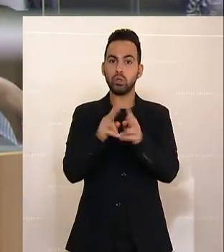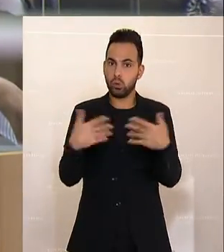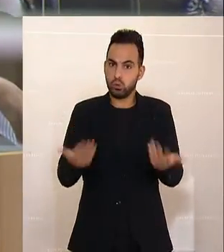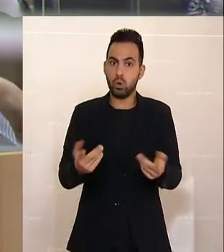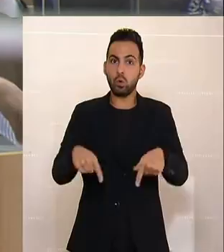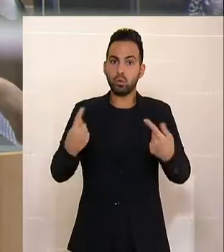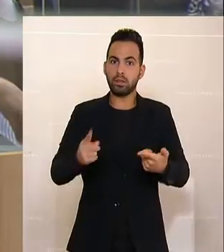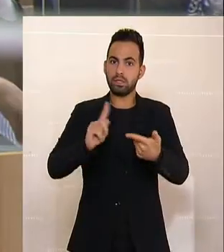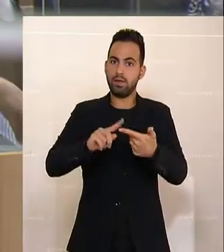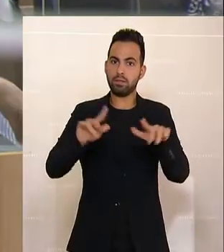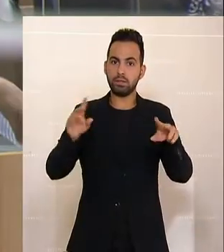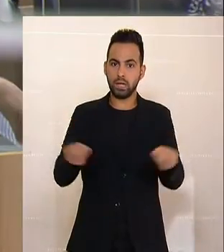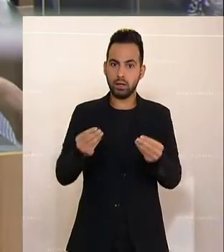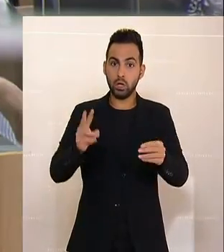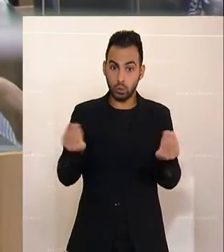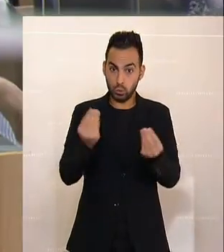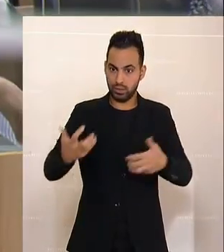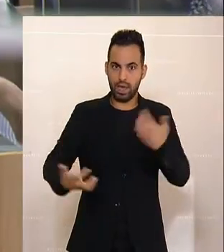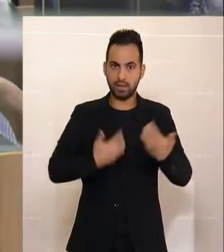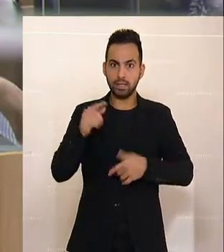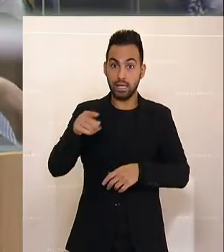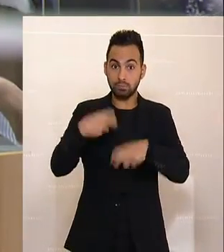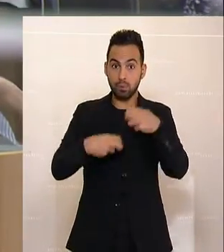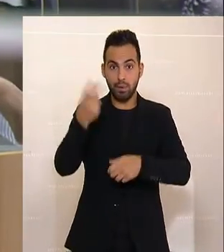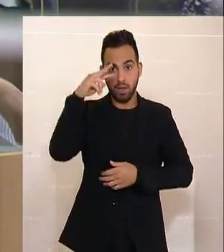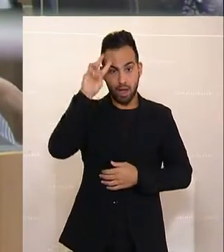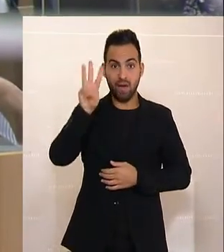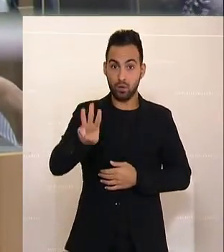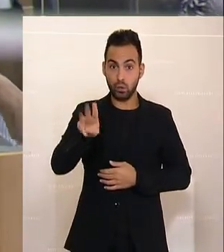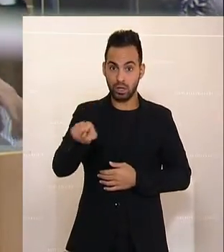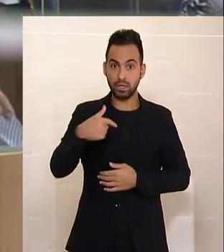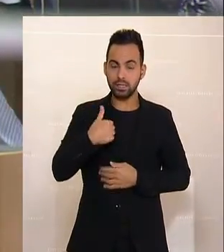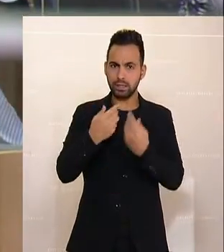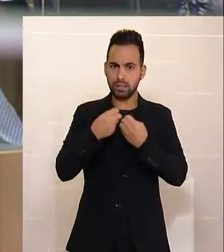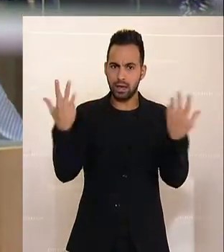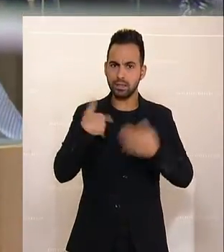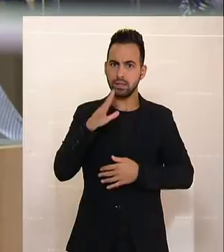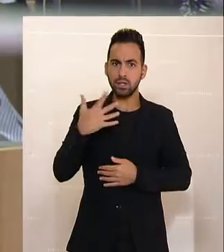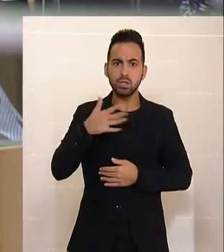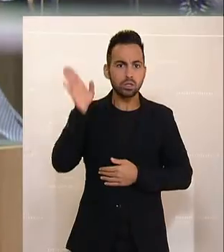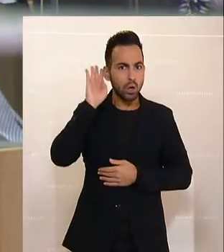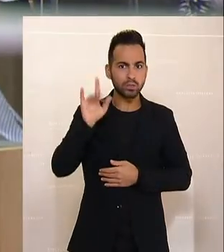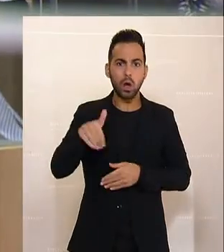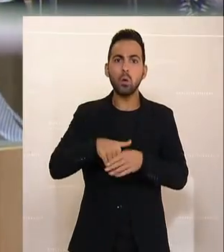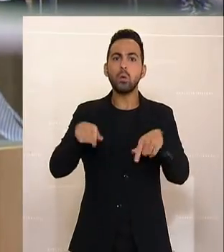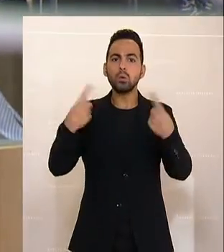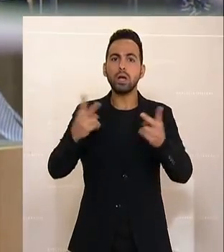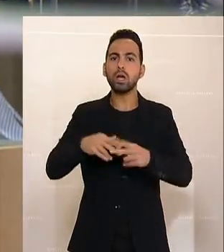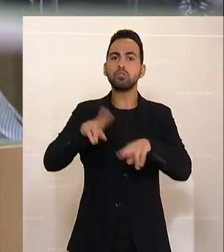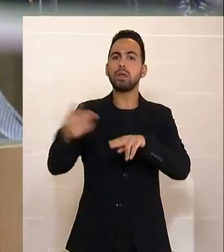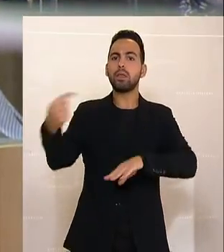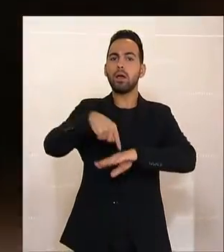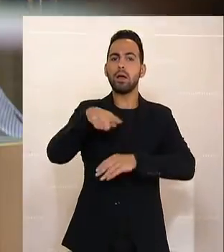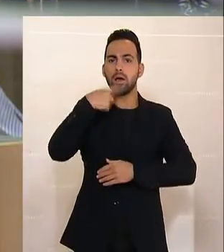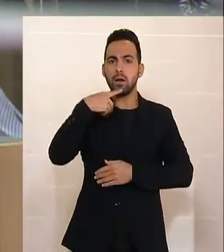Und das Zweite ist, weil Sie mich geärgert haben, da ist das Problem, Herr Wöginger. Und das sage ich Ihnen jetzt, und das hören Sie mir auch zu und können sich ja dann zu Wort melden